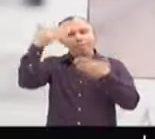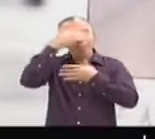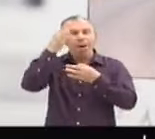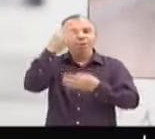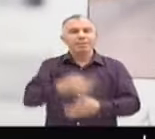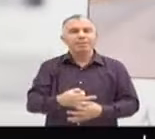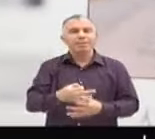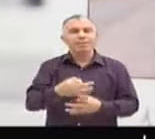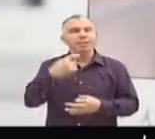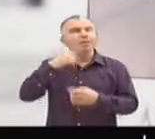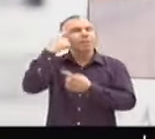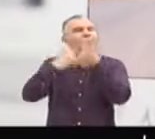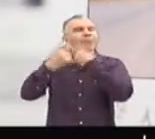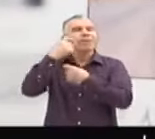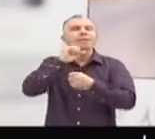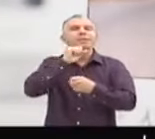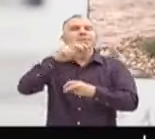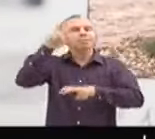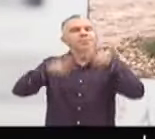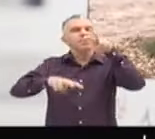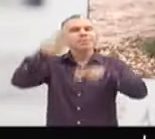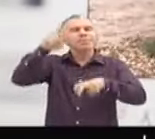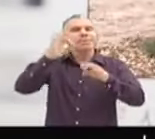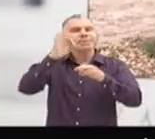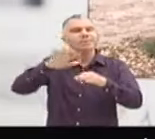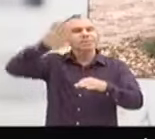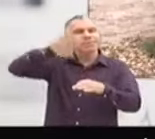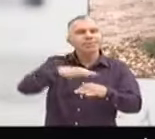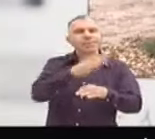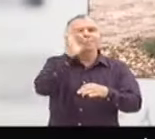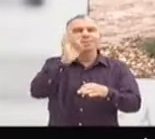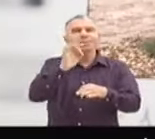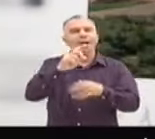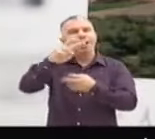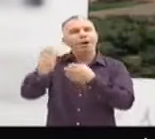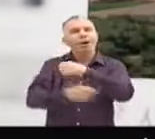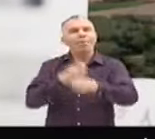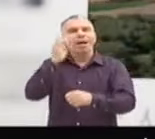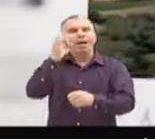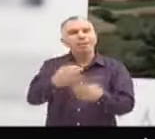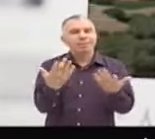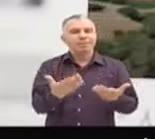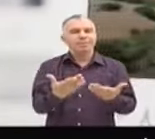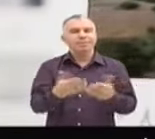C'est des souvenirs, c'est Haïdi dans la montagne quoi,'est un petit village un peu perché,